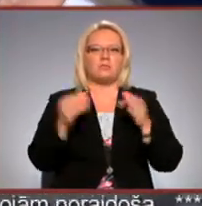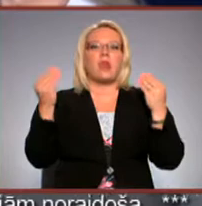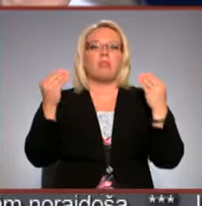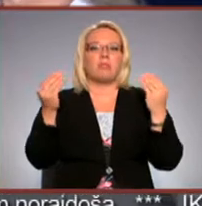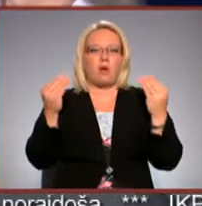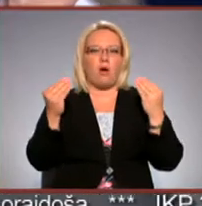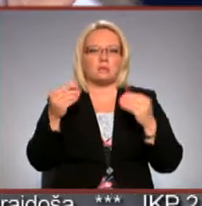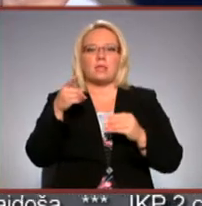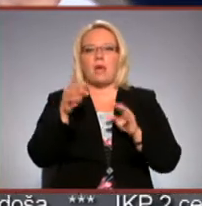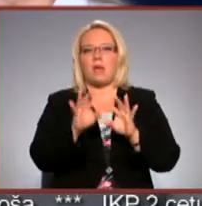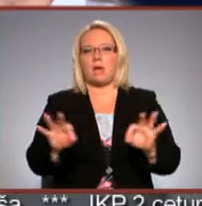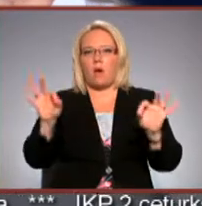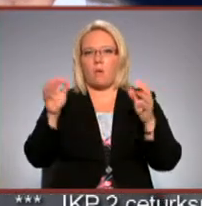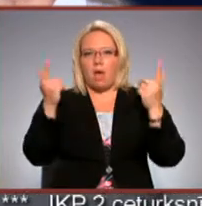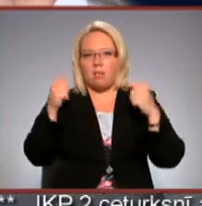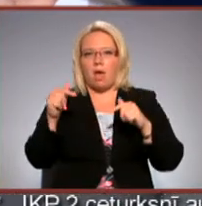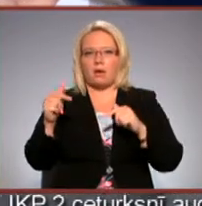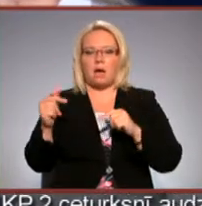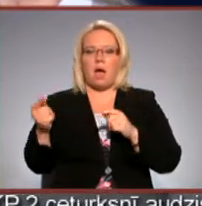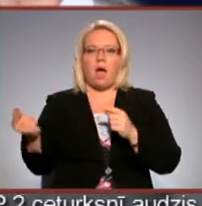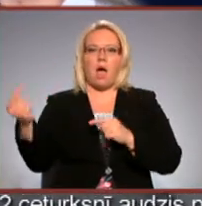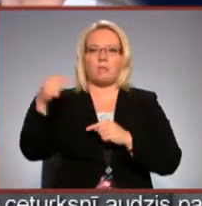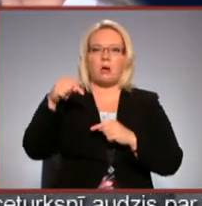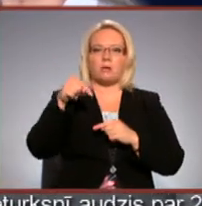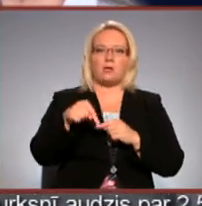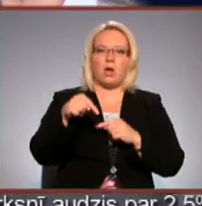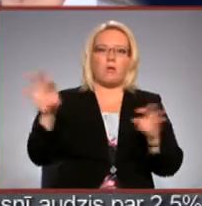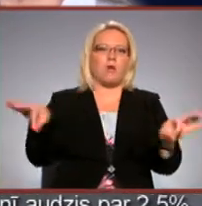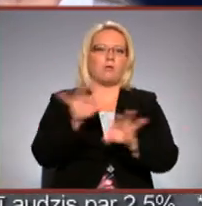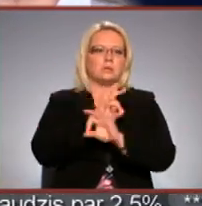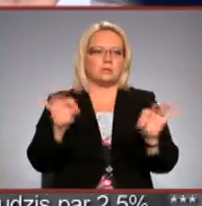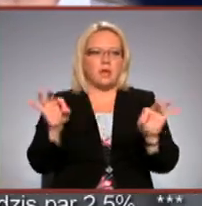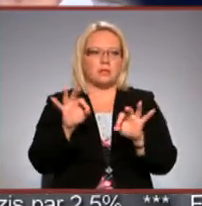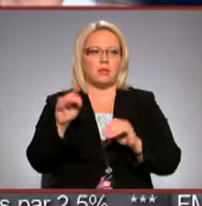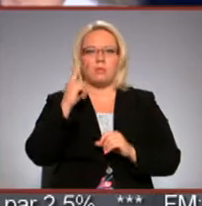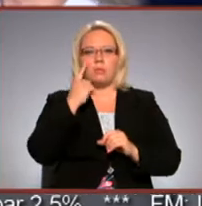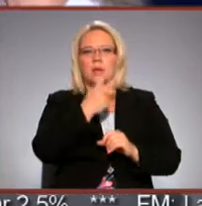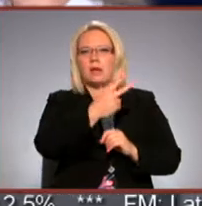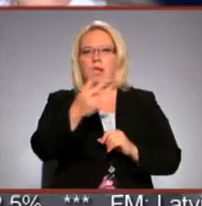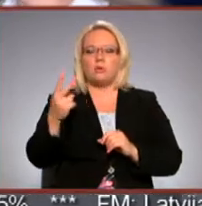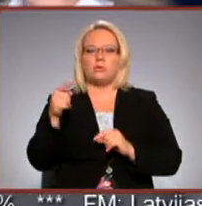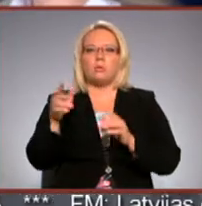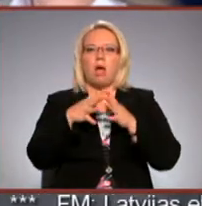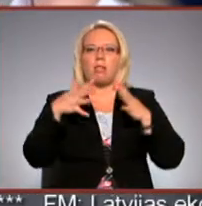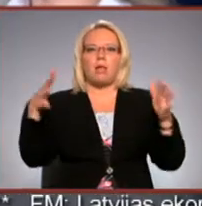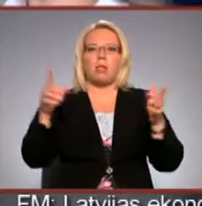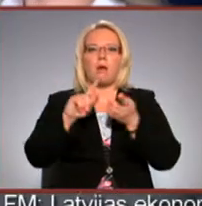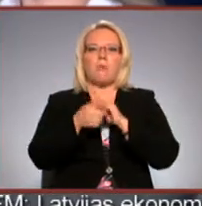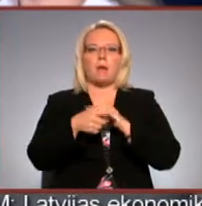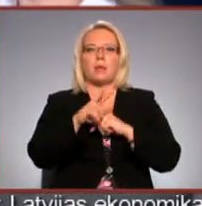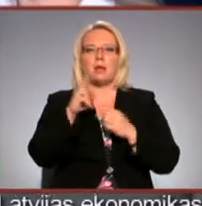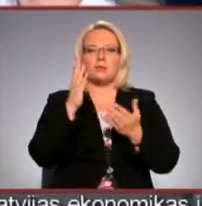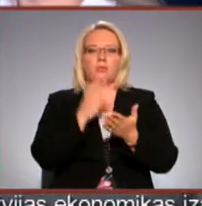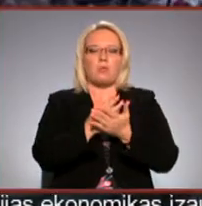tādā jaukā laikā atbraukt uz šeienu un pakoncertēt un ieraudzīt šo lielo pārmaiņu, kas ir